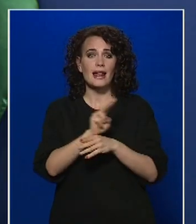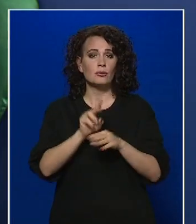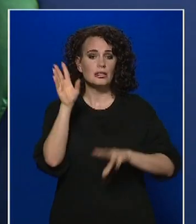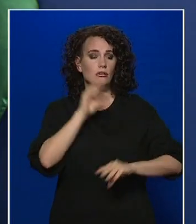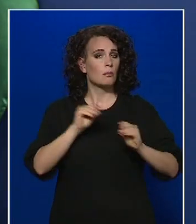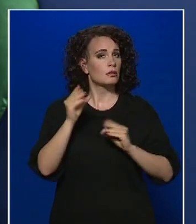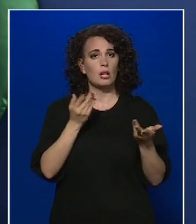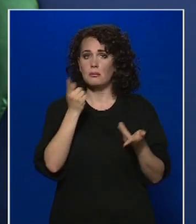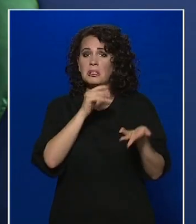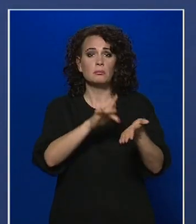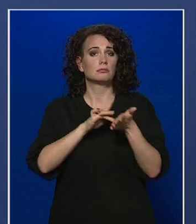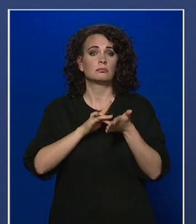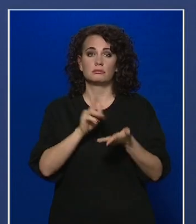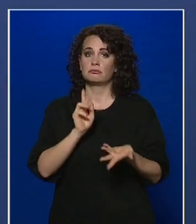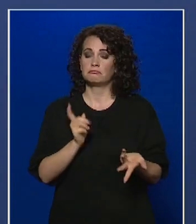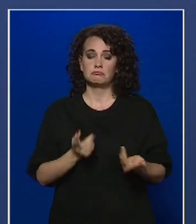tapasztalatai?